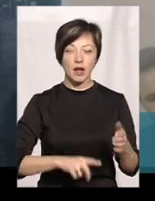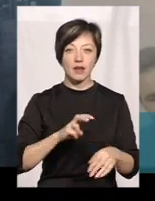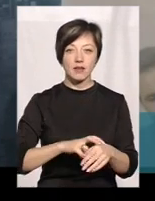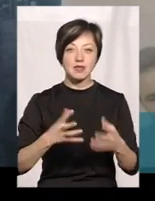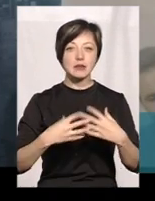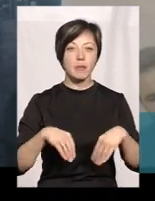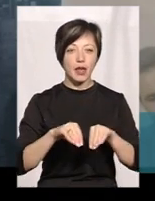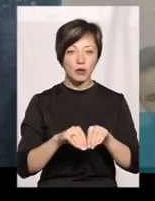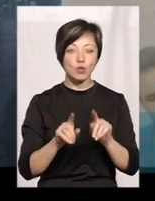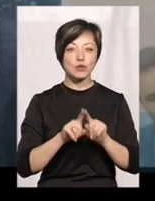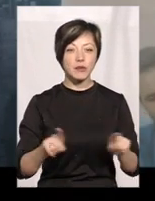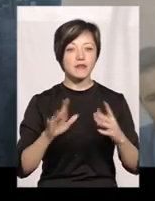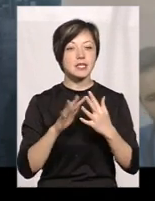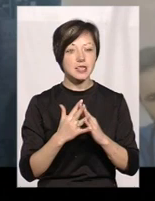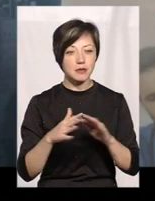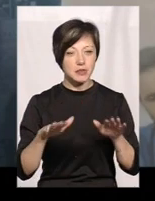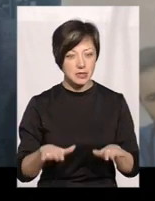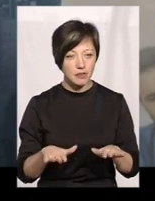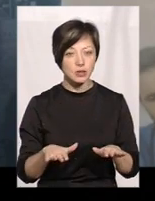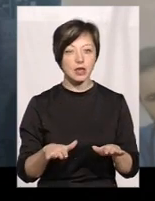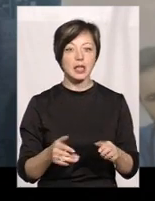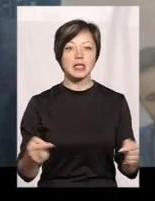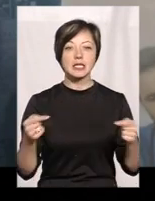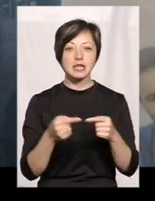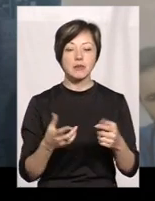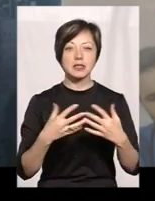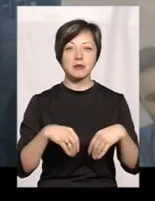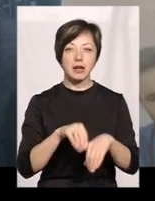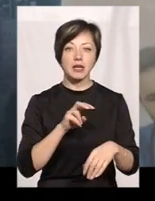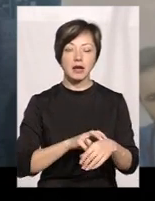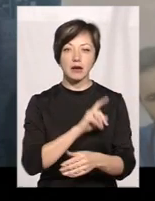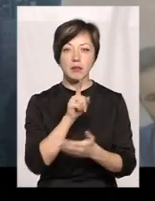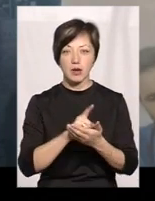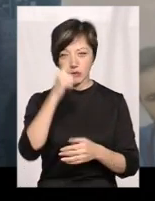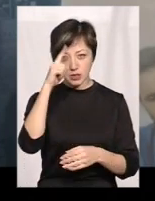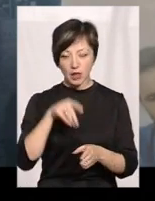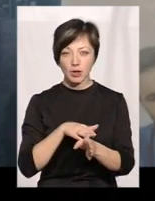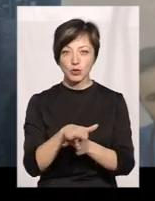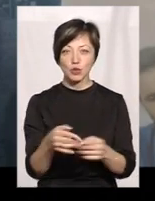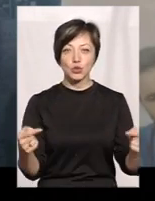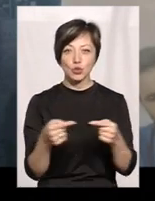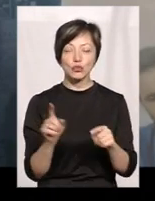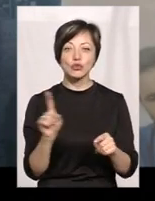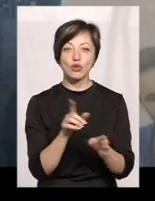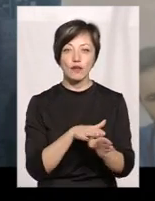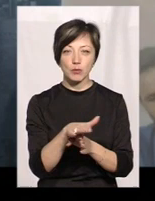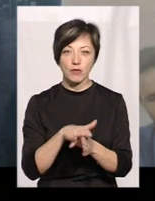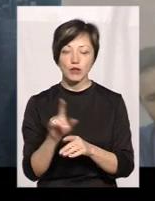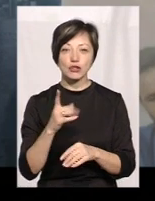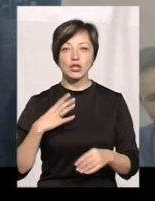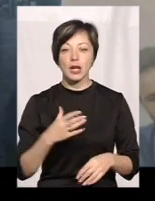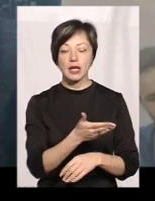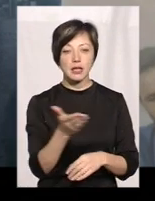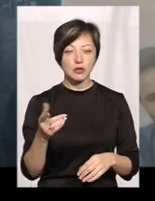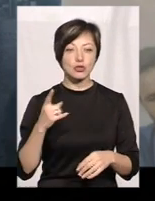сімейним лікарям, особливо в сільській місцевості. Тобто, саме сімейні лікарі мають знати абсолютно точно, що відбувається, що чекає їх,